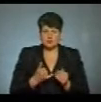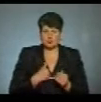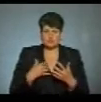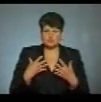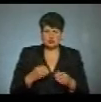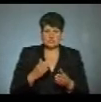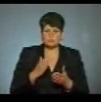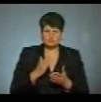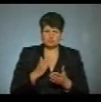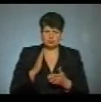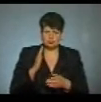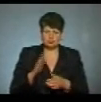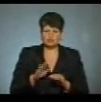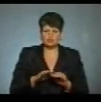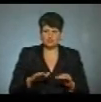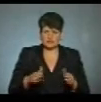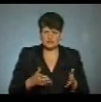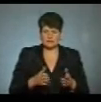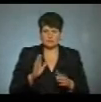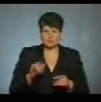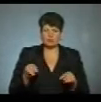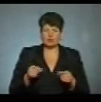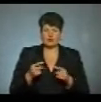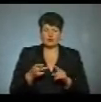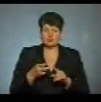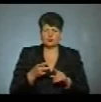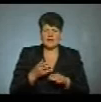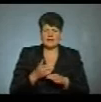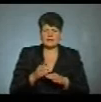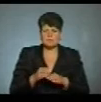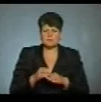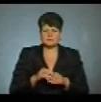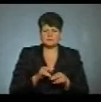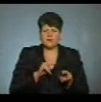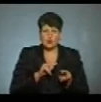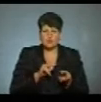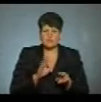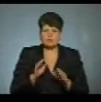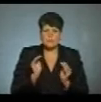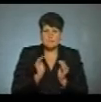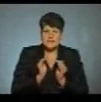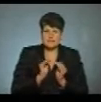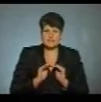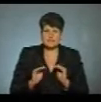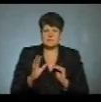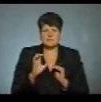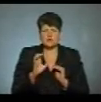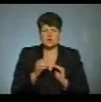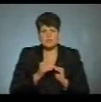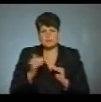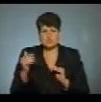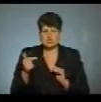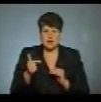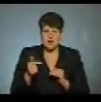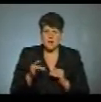вже зараз будуть діти, ми будемо утворювати другий етап виходжування, і в нас будуть малесенькі діти від 500 і вищі